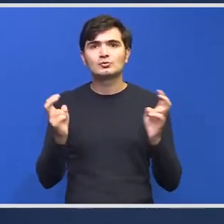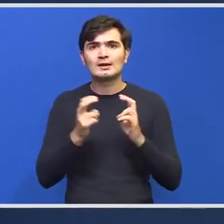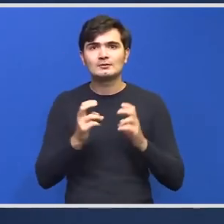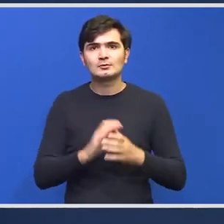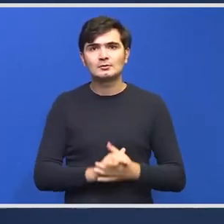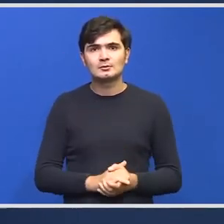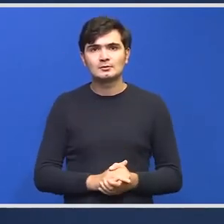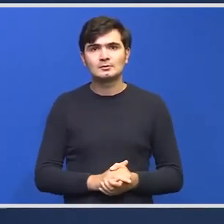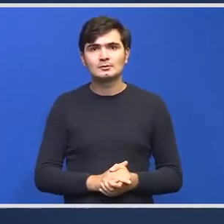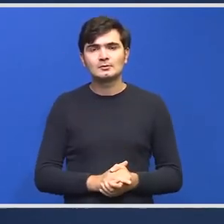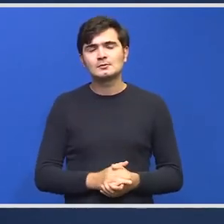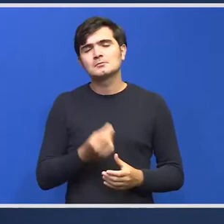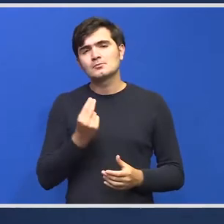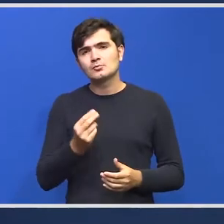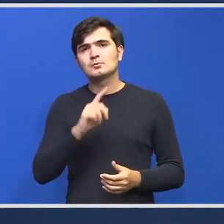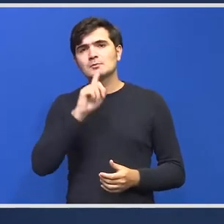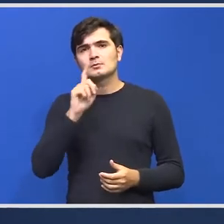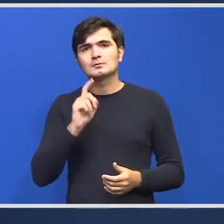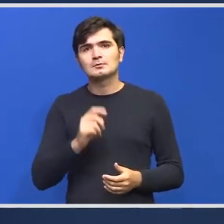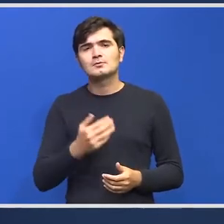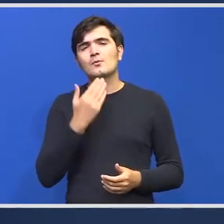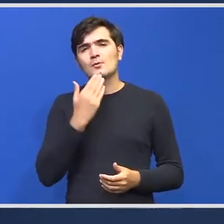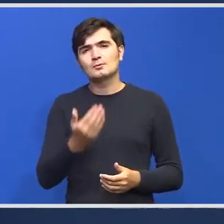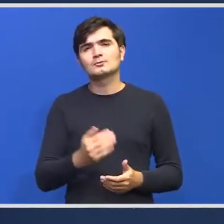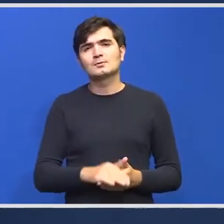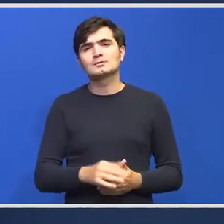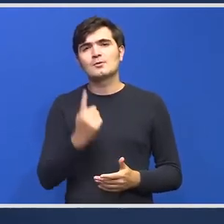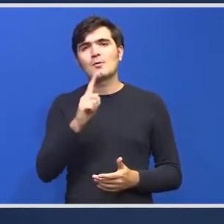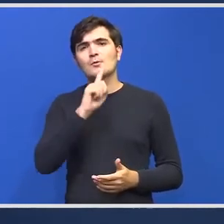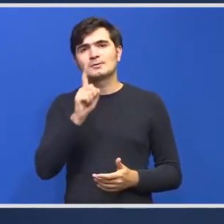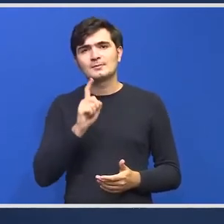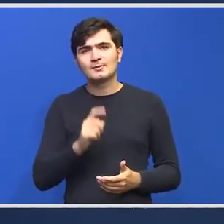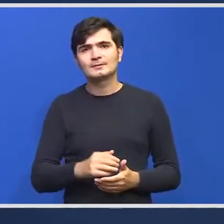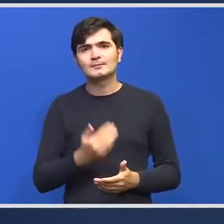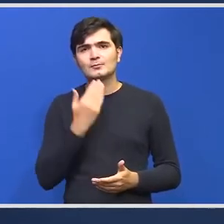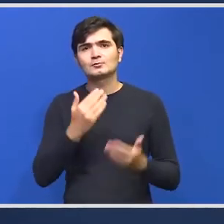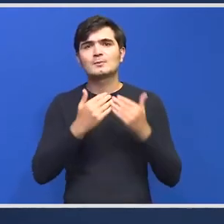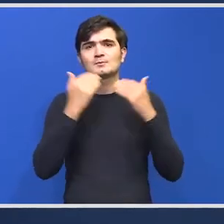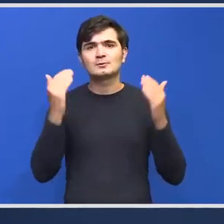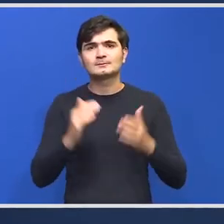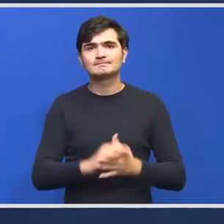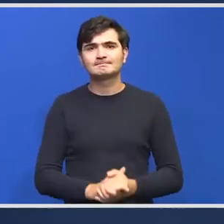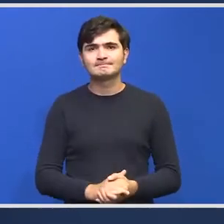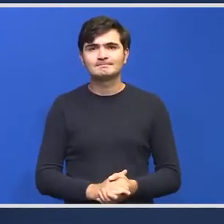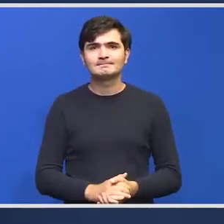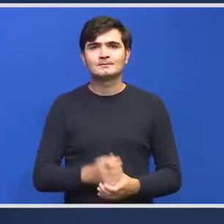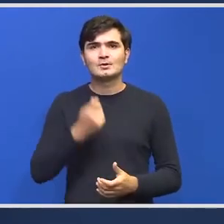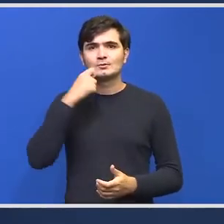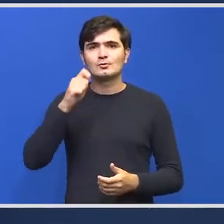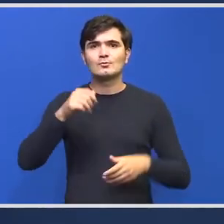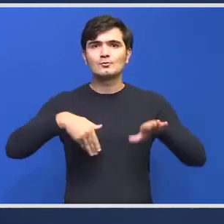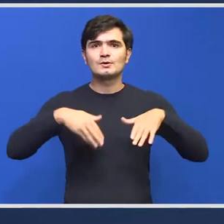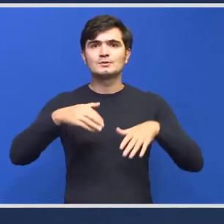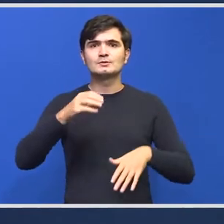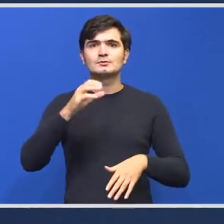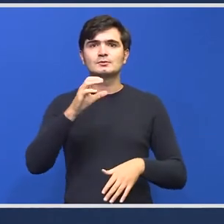Bun, întrebarea legată de... Vă mulțumesc, a fost o întrebare. Vă mulțumesc mult de tot. Domnul Ministru Ceche.